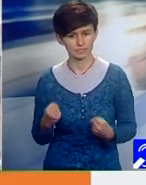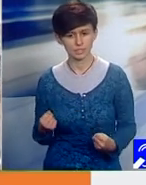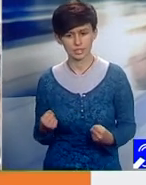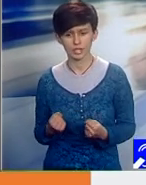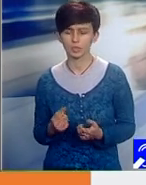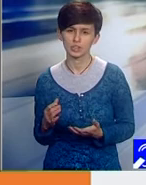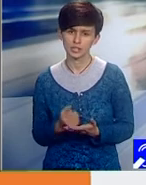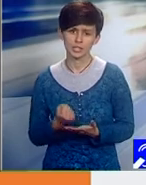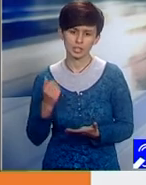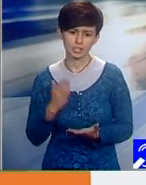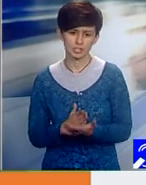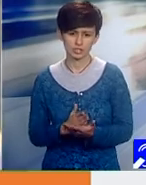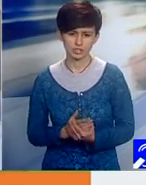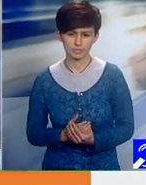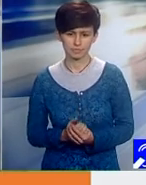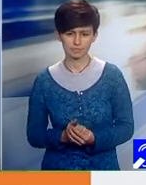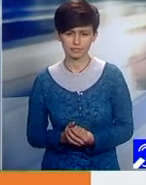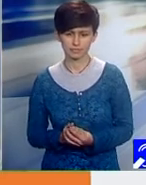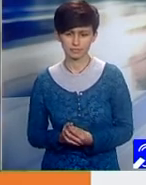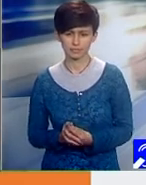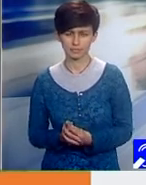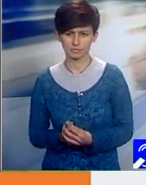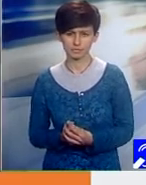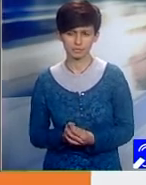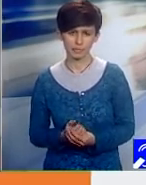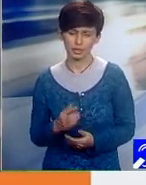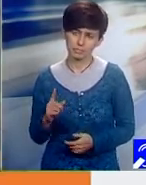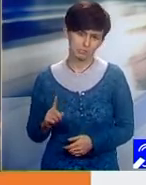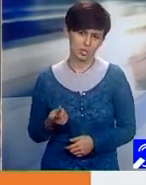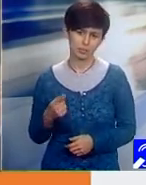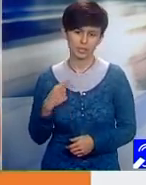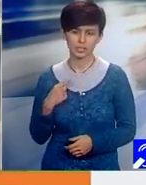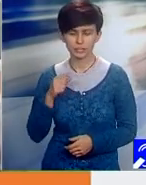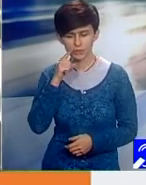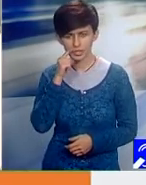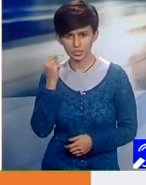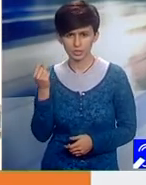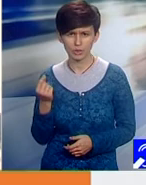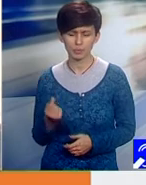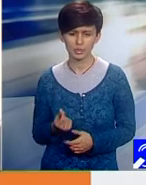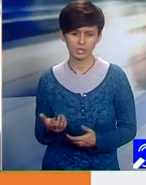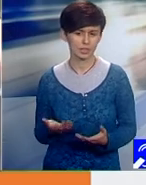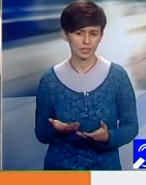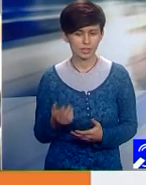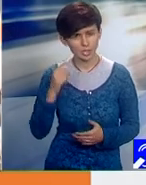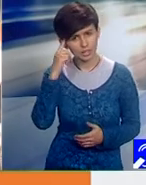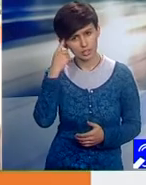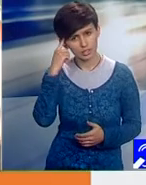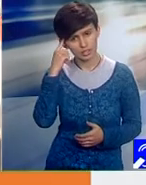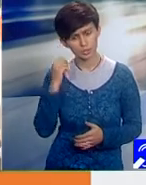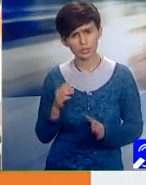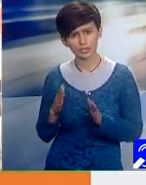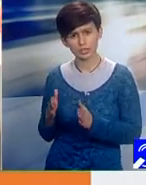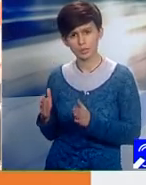decizii. Sigur, poate să fie și oameni care sunt economiști și care cunoști și partea